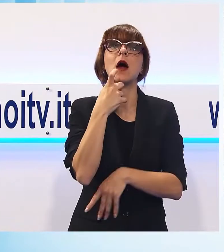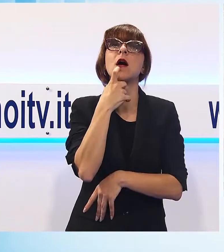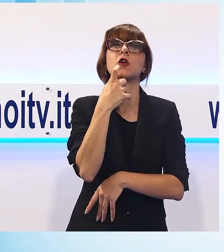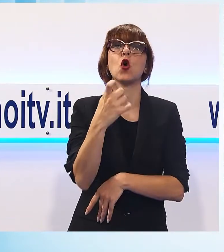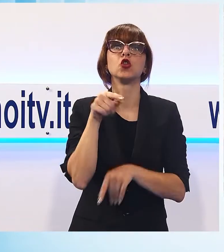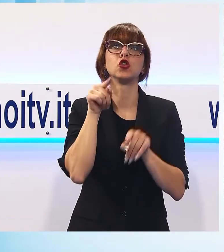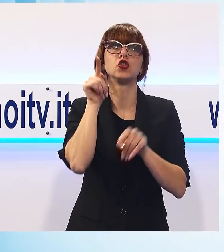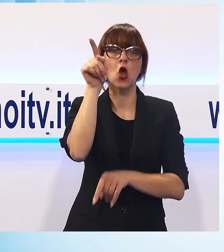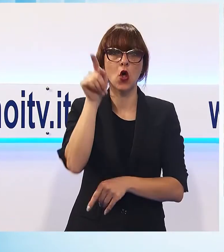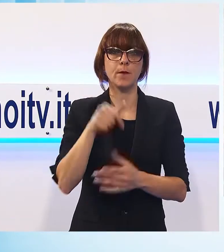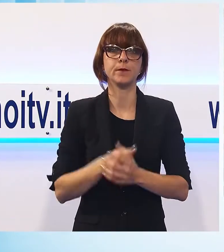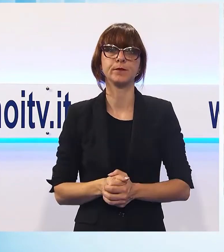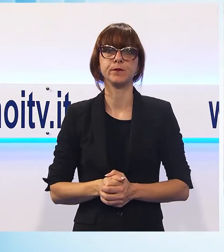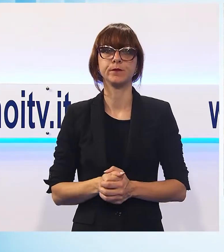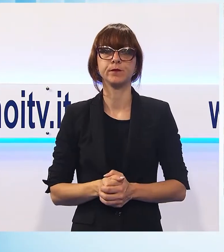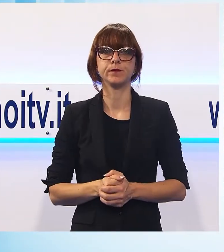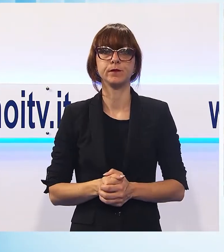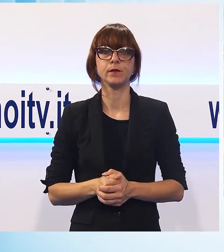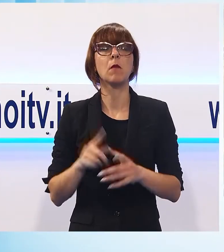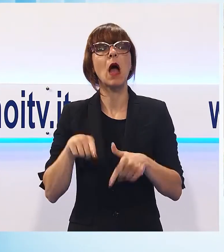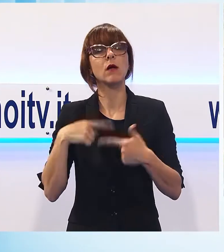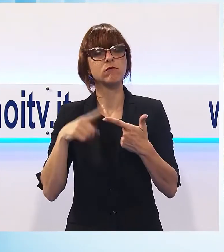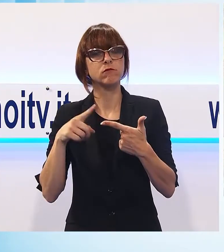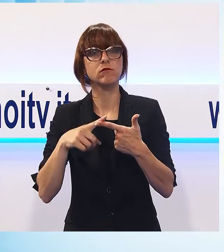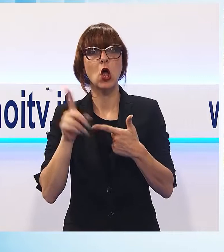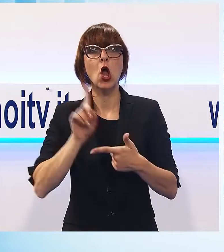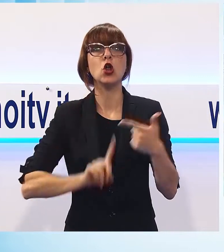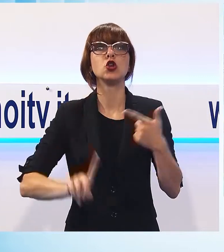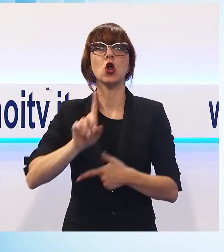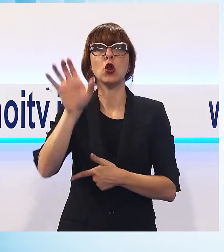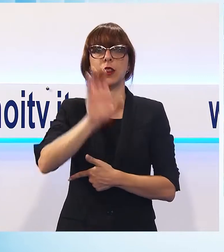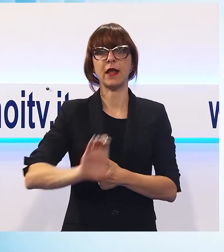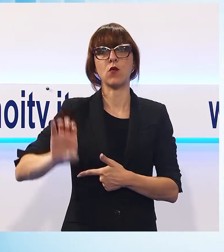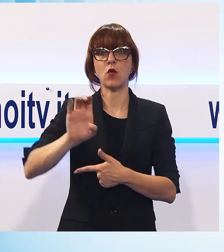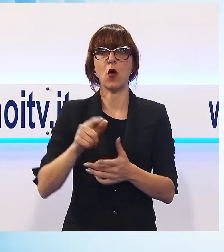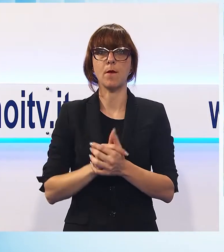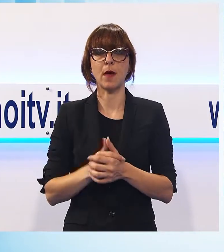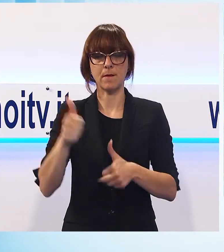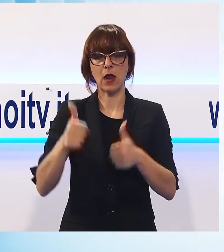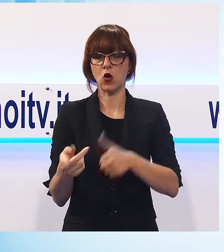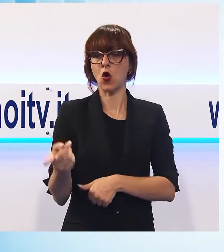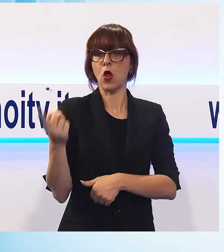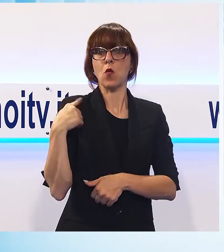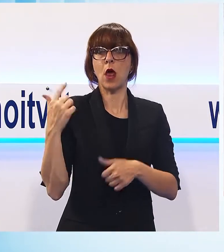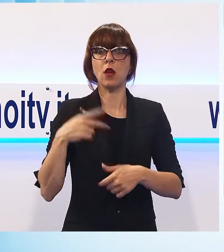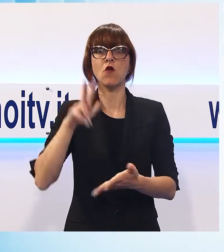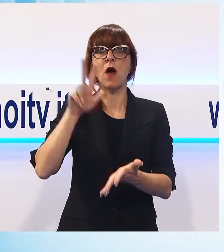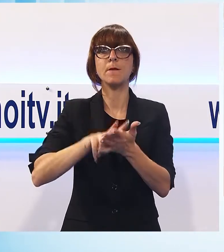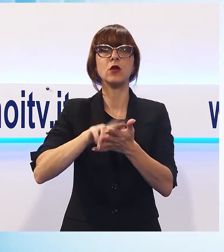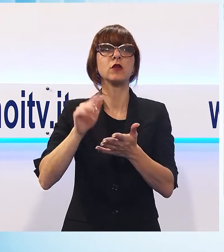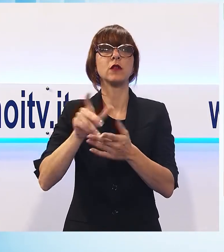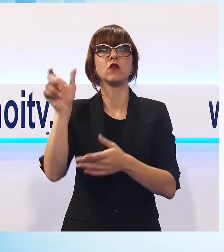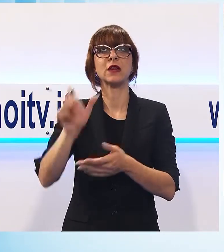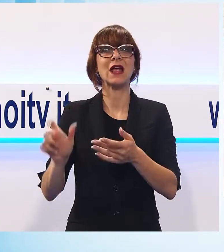destinazione più gettonata, ma anche il nord Europa va per la maggiore. Rispetto allo scorso anno le prenotazioni fuori dall